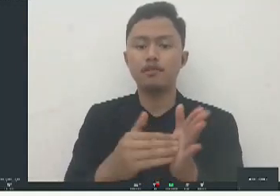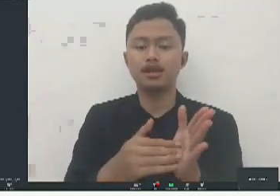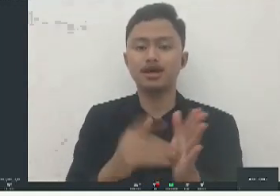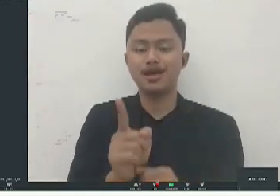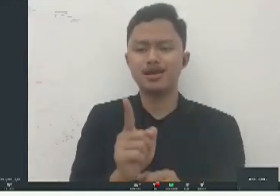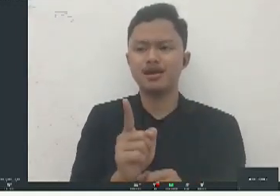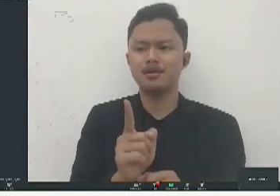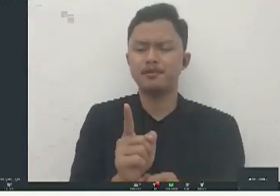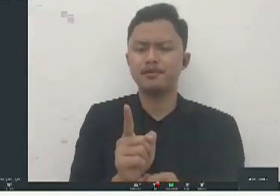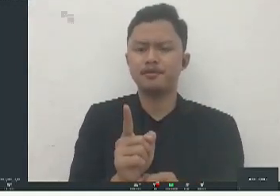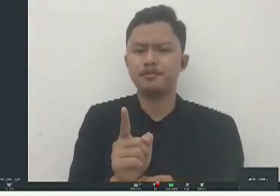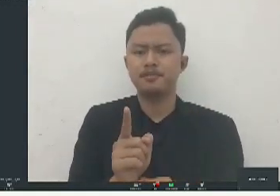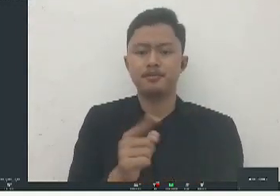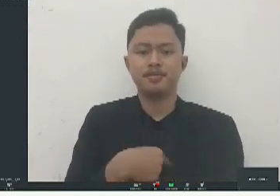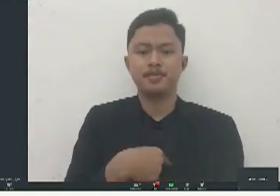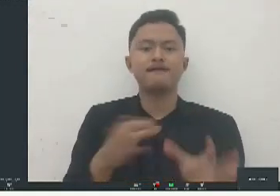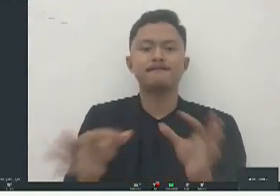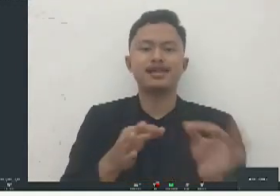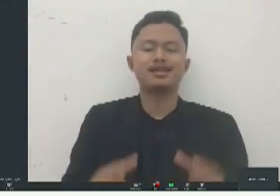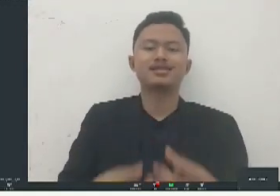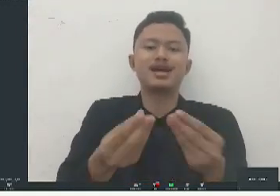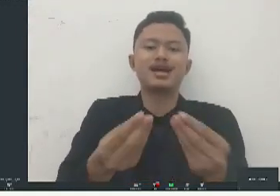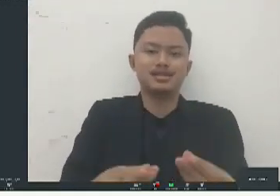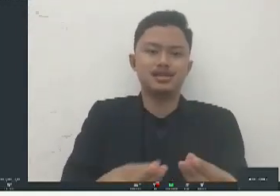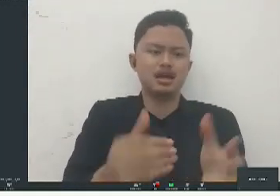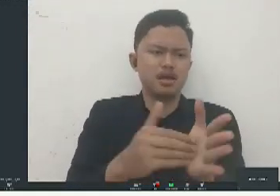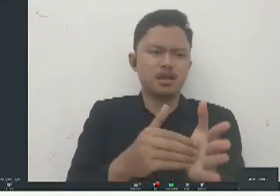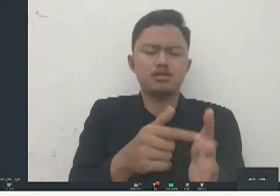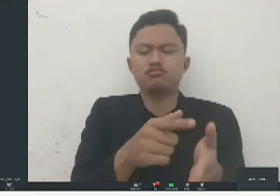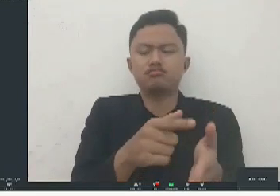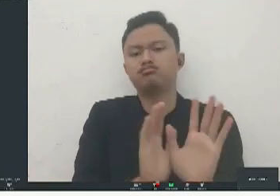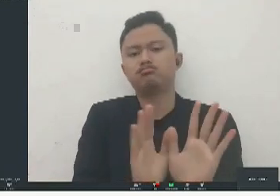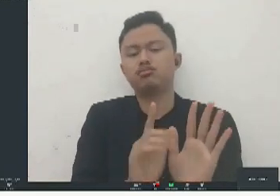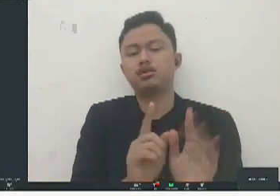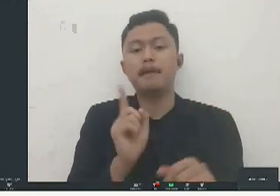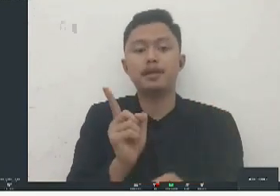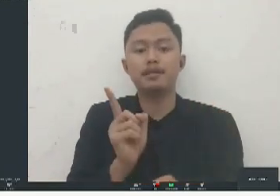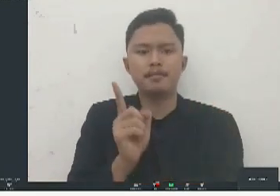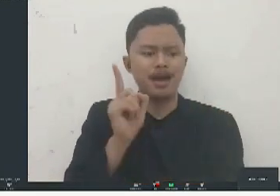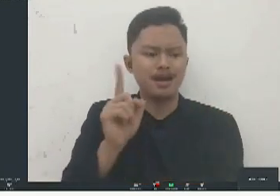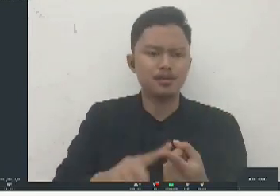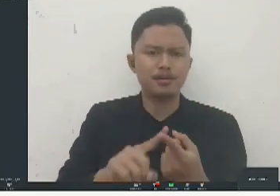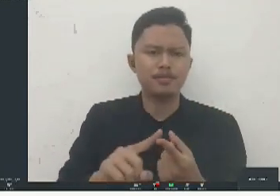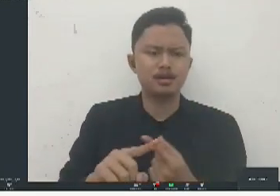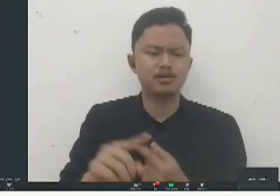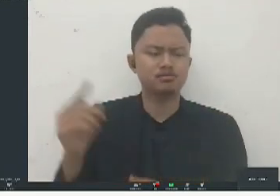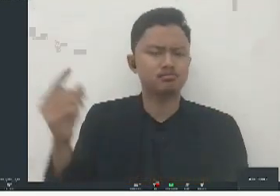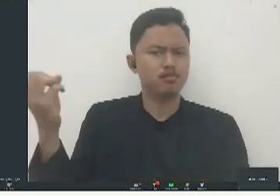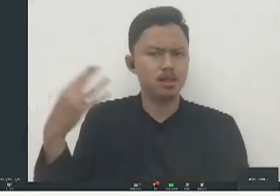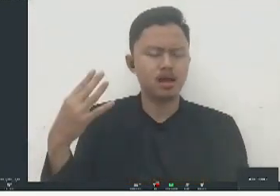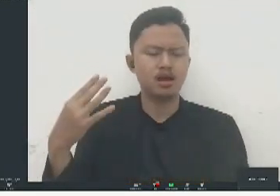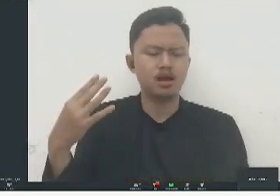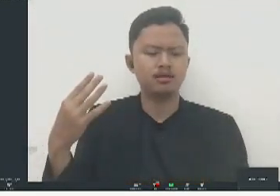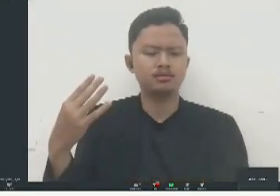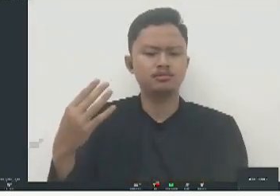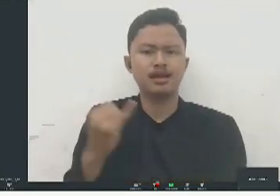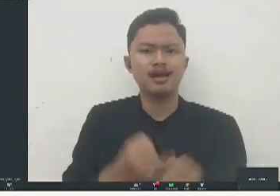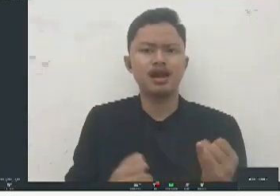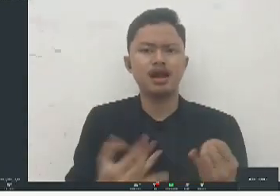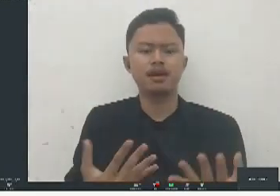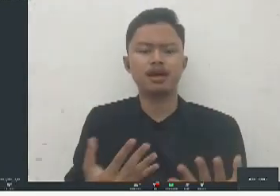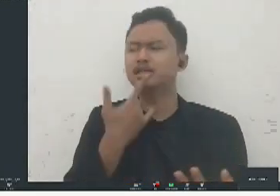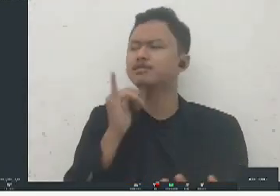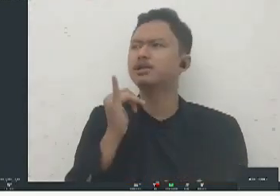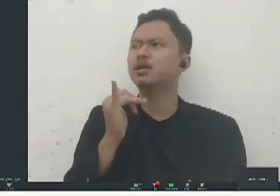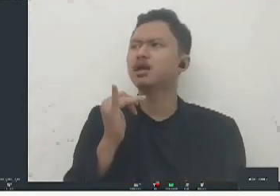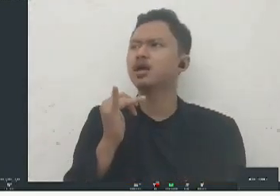seharusnya diakomodasi tidak menjadi hambatan karena ada juga beberapa teman itu yang akhirnya kayak semacam mungkin